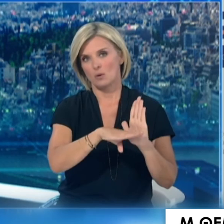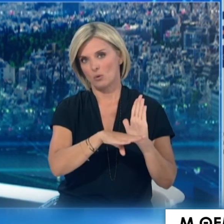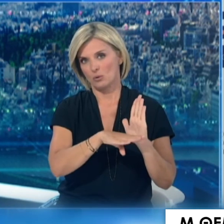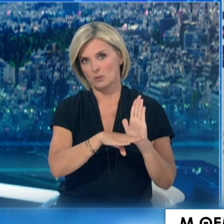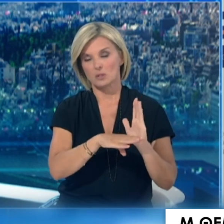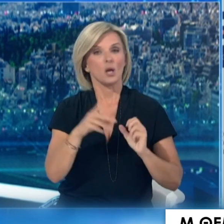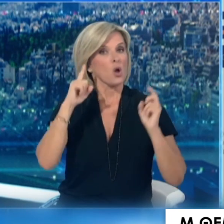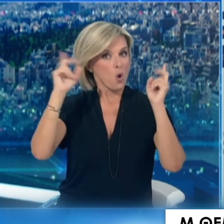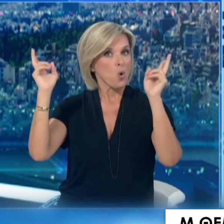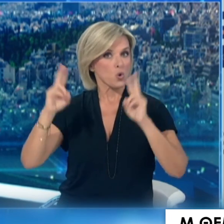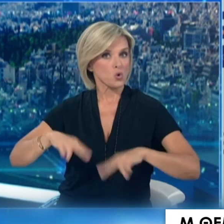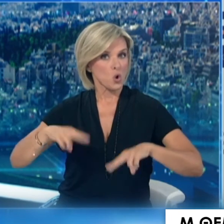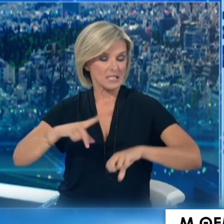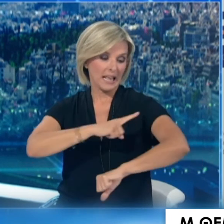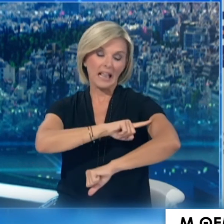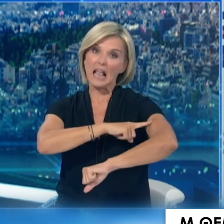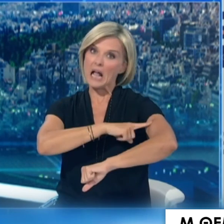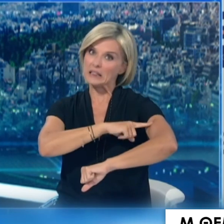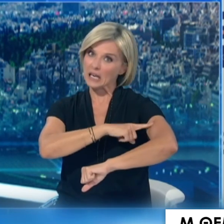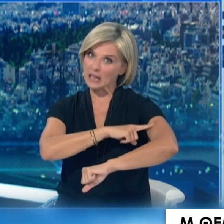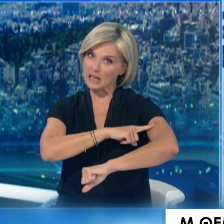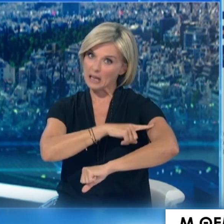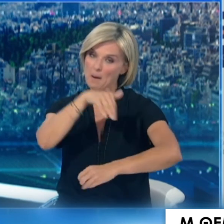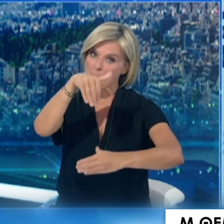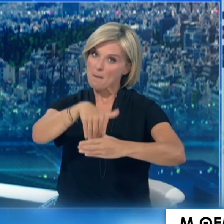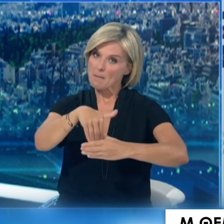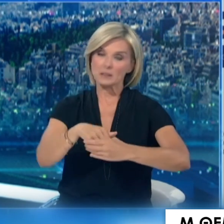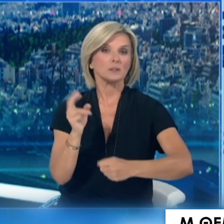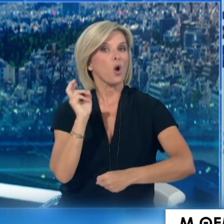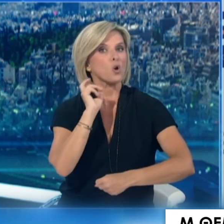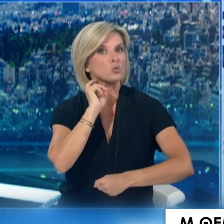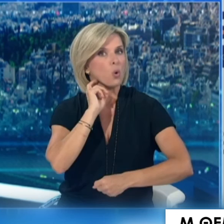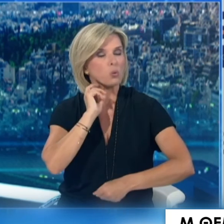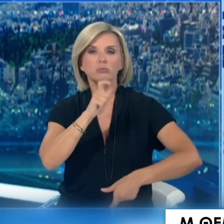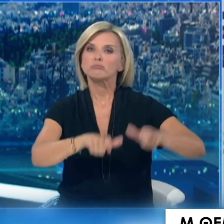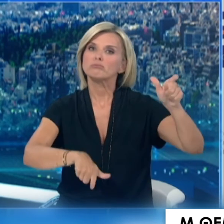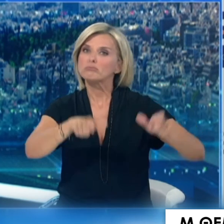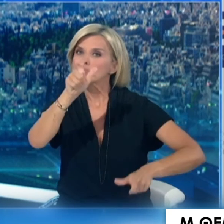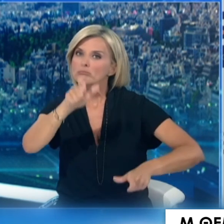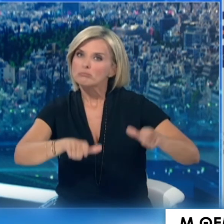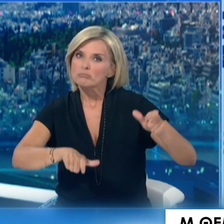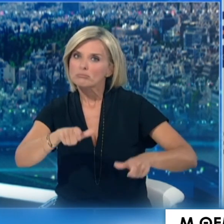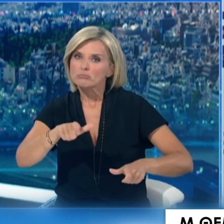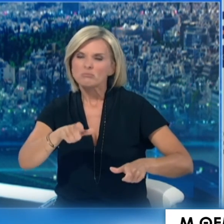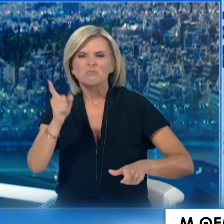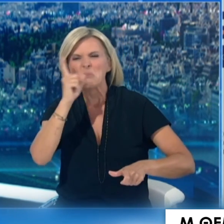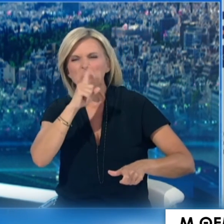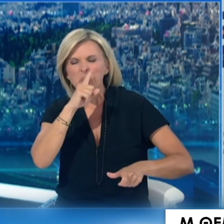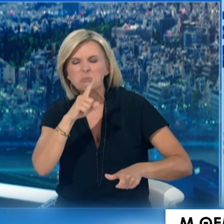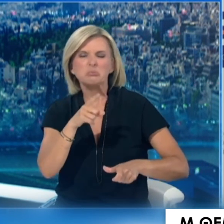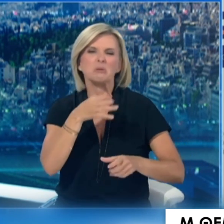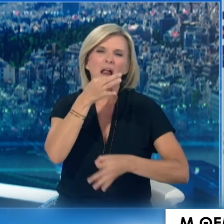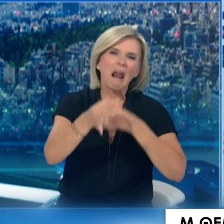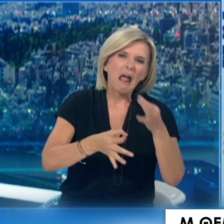ιατρική είναι πολύ εύκολο κάποιος ο οποίος η ιστορία τους έχει ονοματίσει τσαρλατάνους ή οτιδήποτε